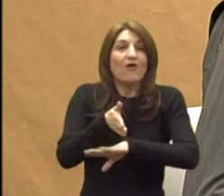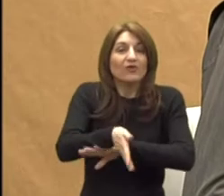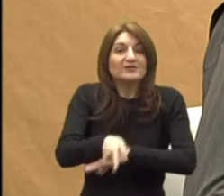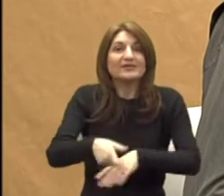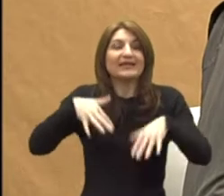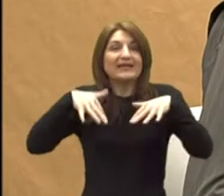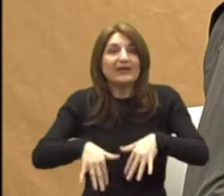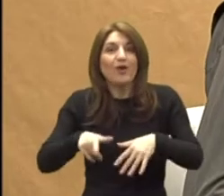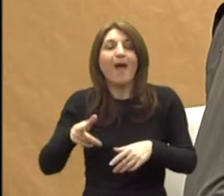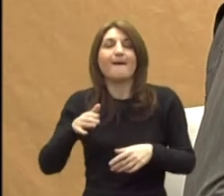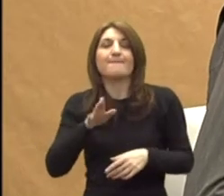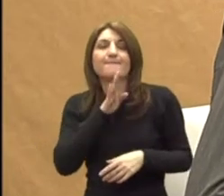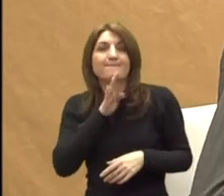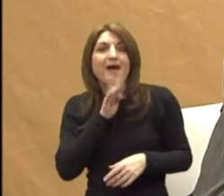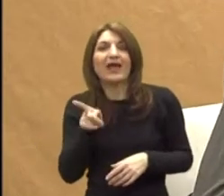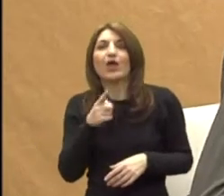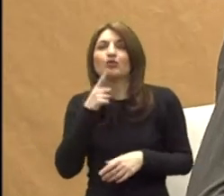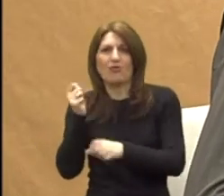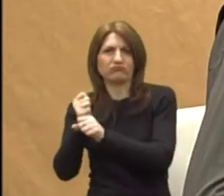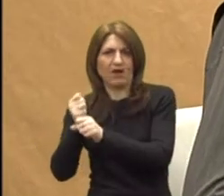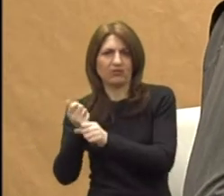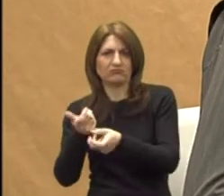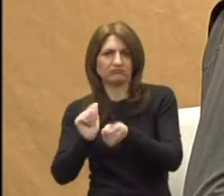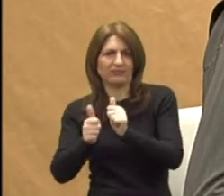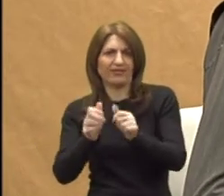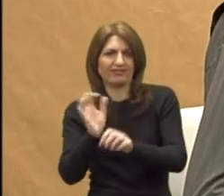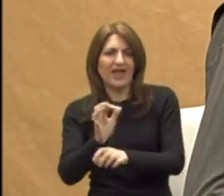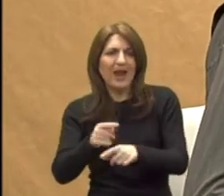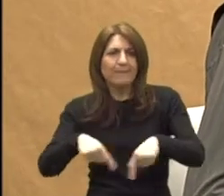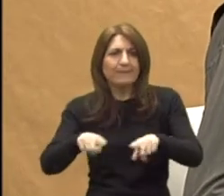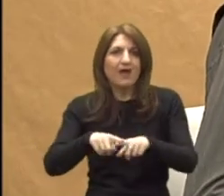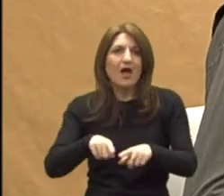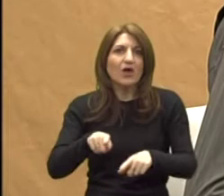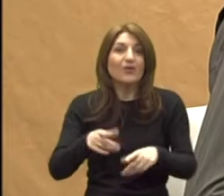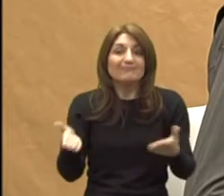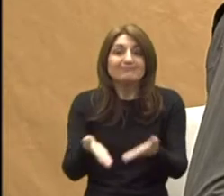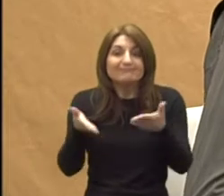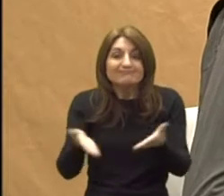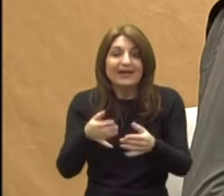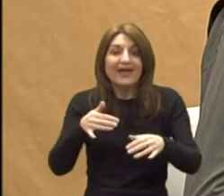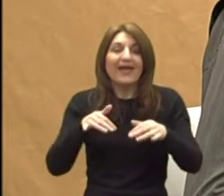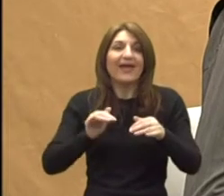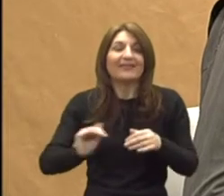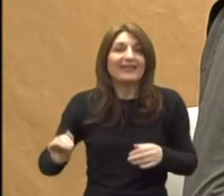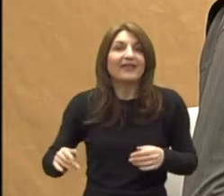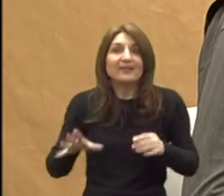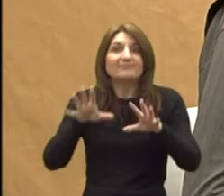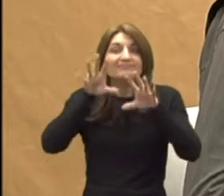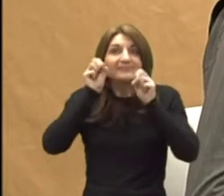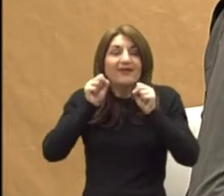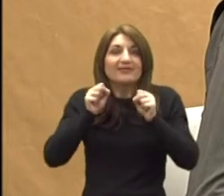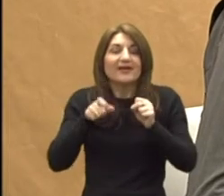majka i onaj koji terapijski djeluje s djecom potiče djece na svajanje osnovne stvari, one